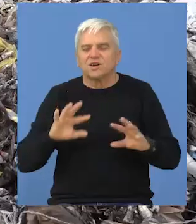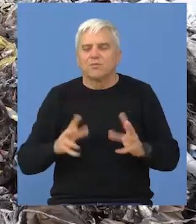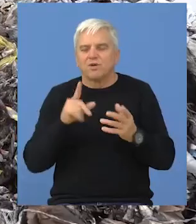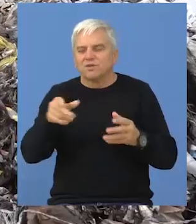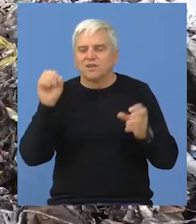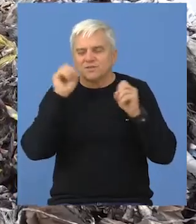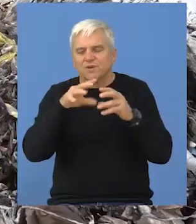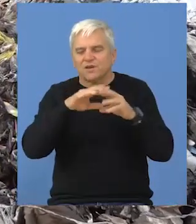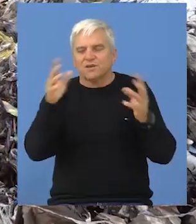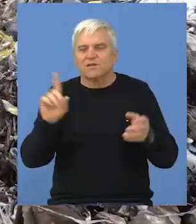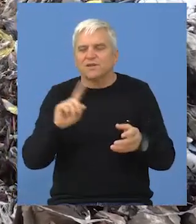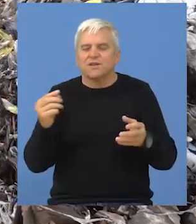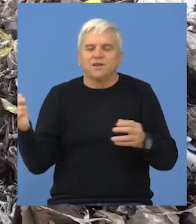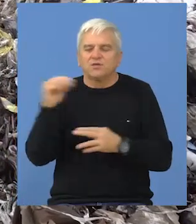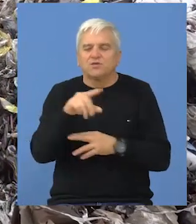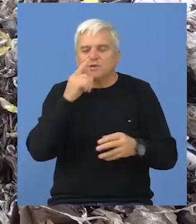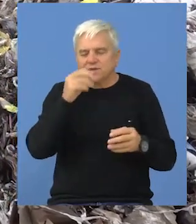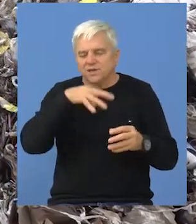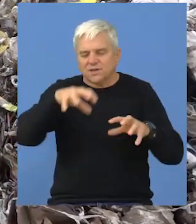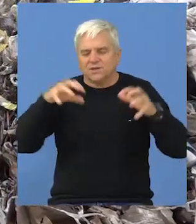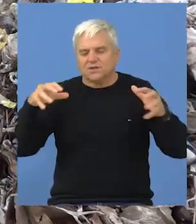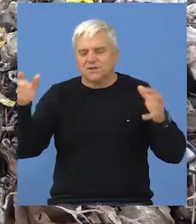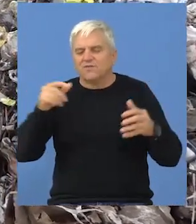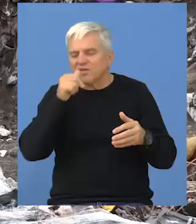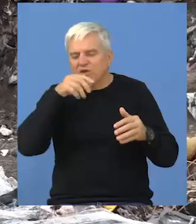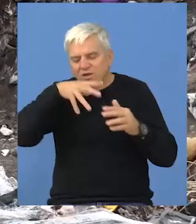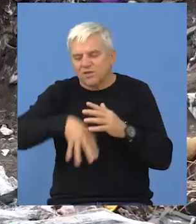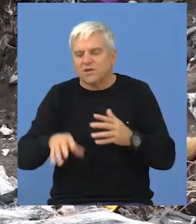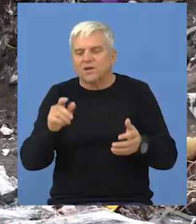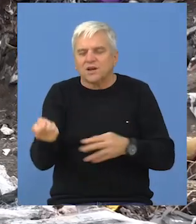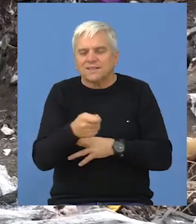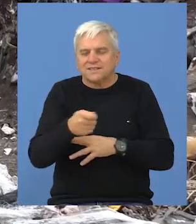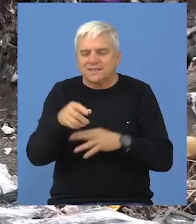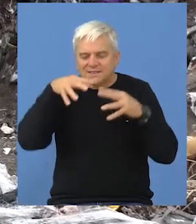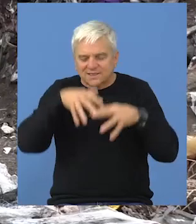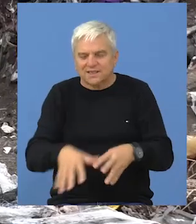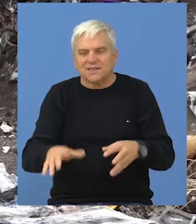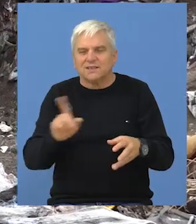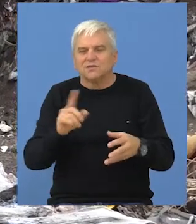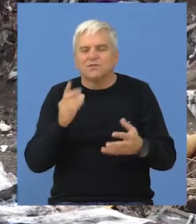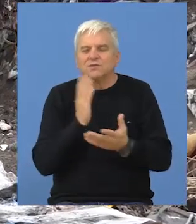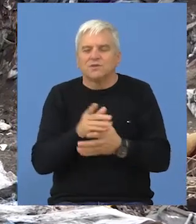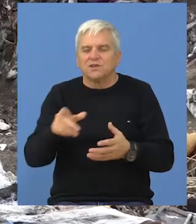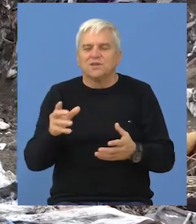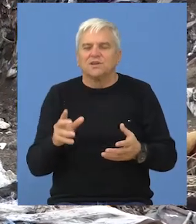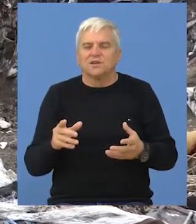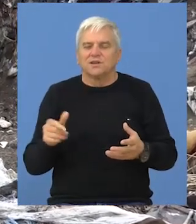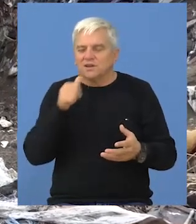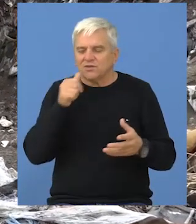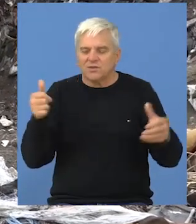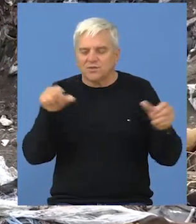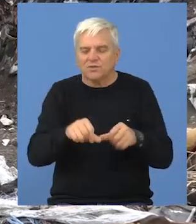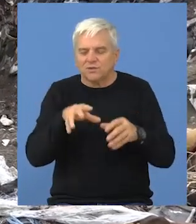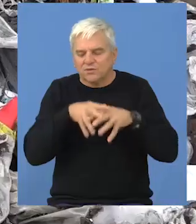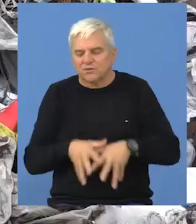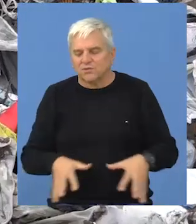požara na deponiji, da nije došlo do zagađenja, da voda koja je korištena za gašenje nije u toj količini